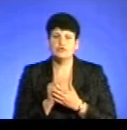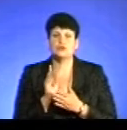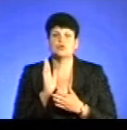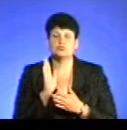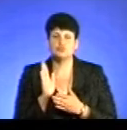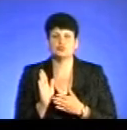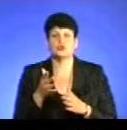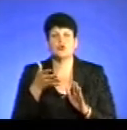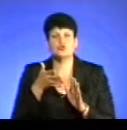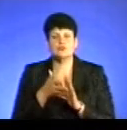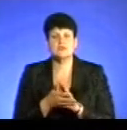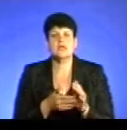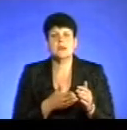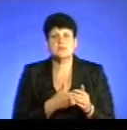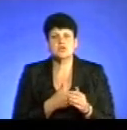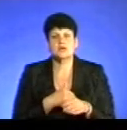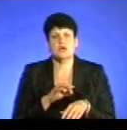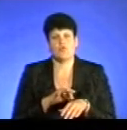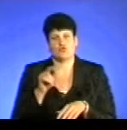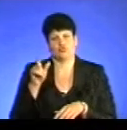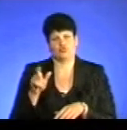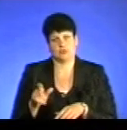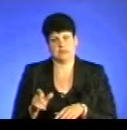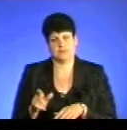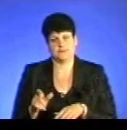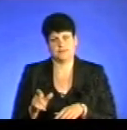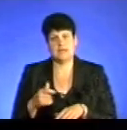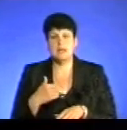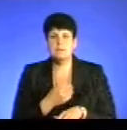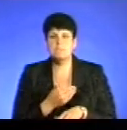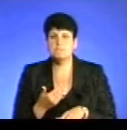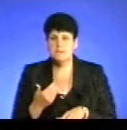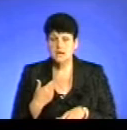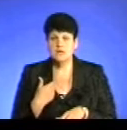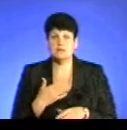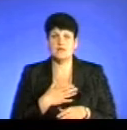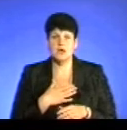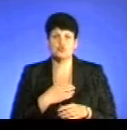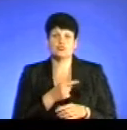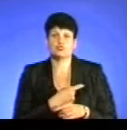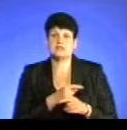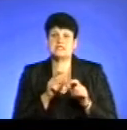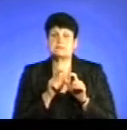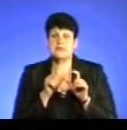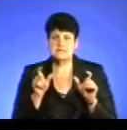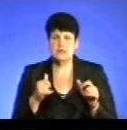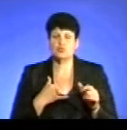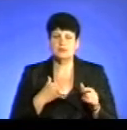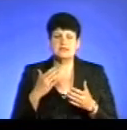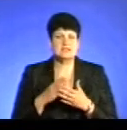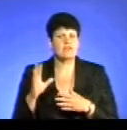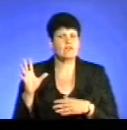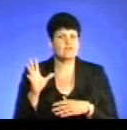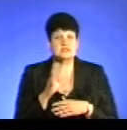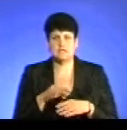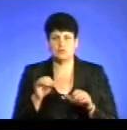хворої людини. Тому що ми, в нашому диспансері, в нас є всі можливості